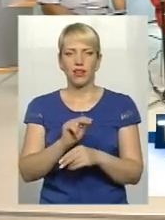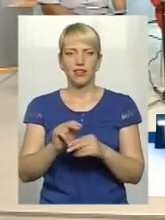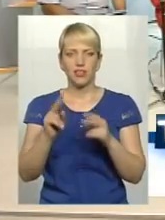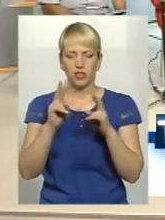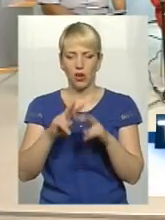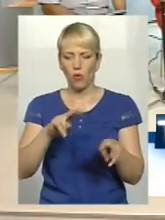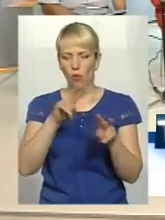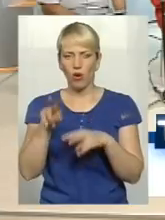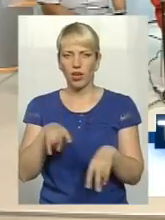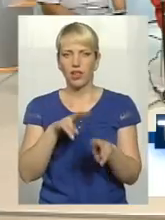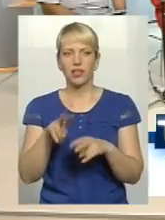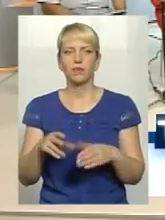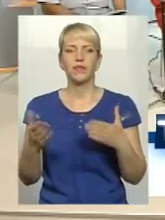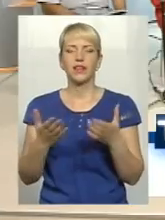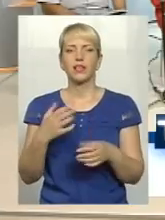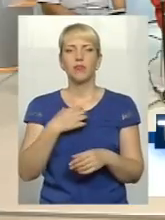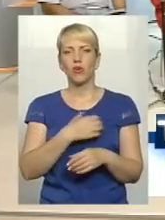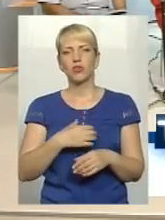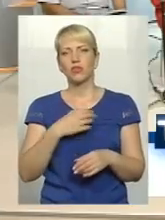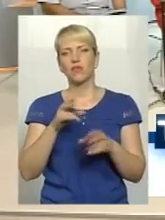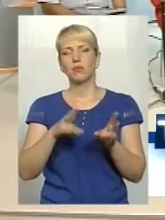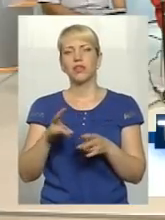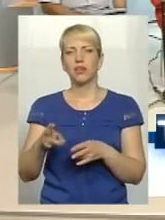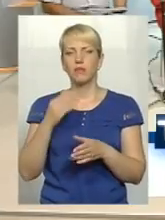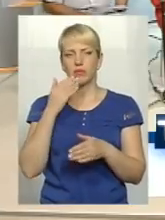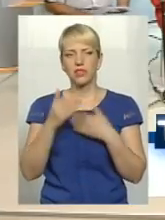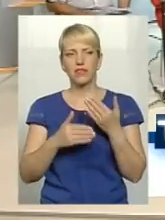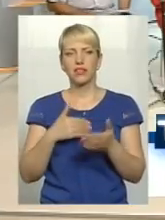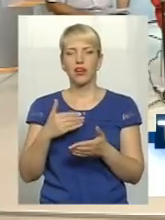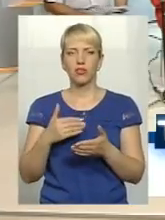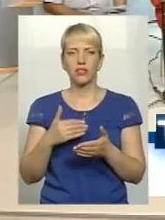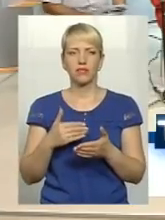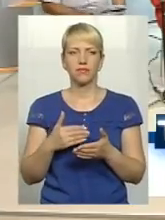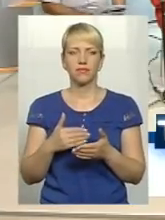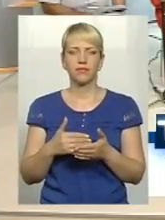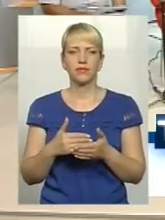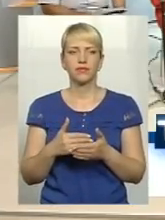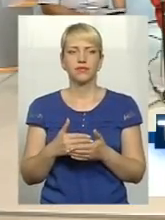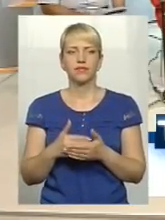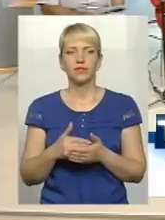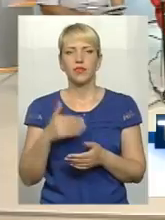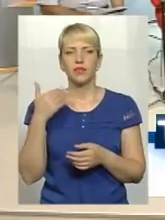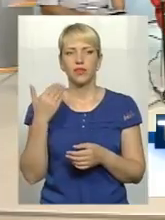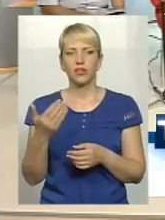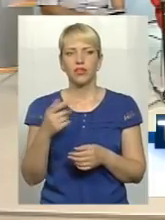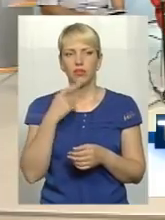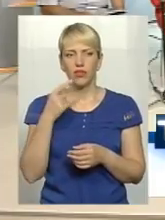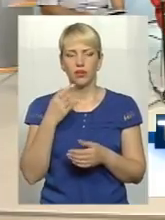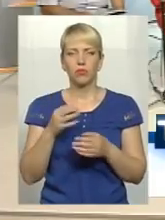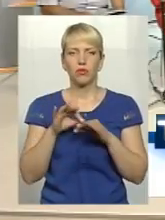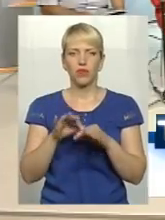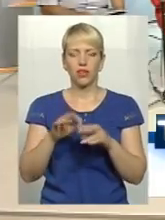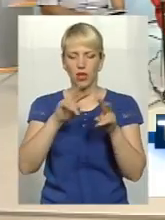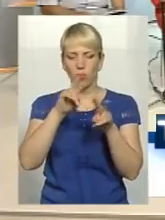з якими основними травмами звертаються, ну, от ви провели там огляд, так,